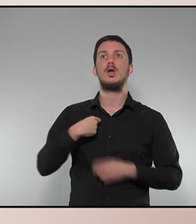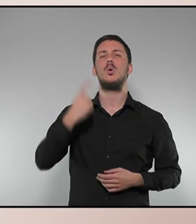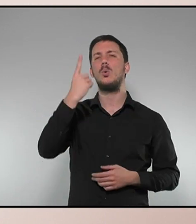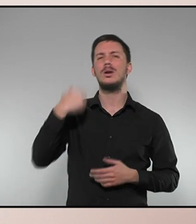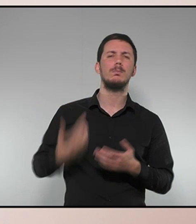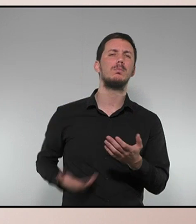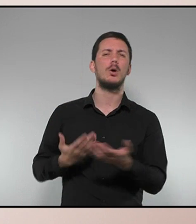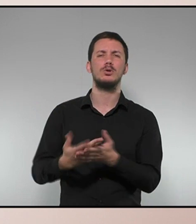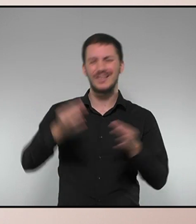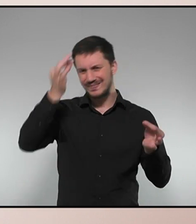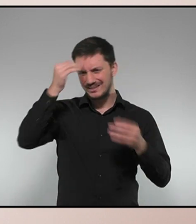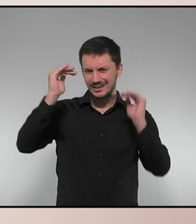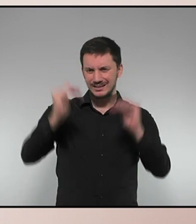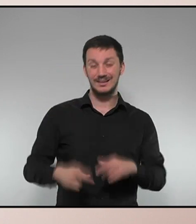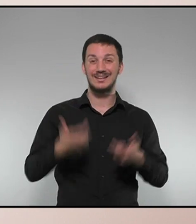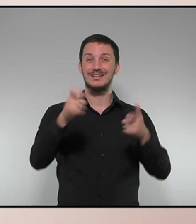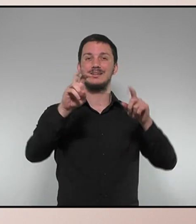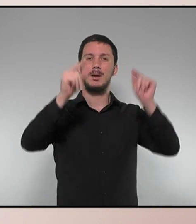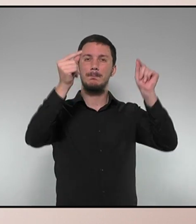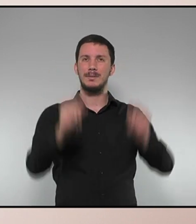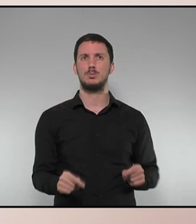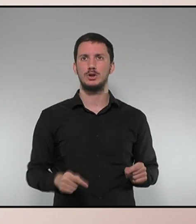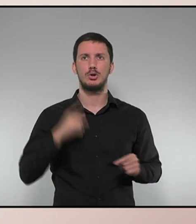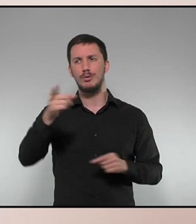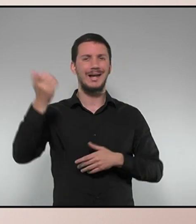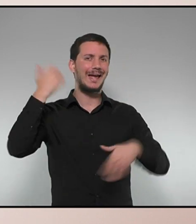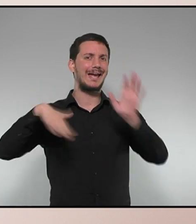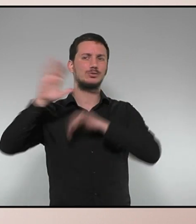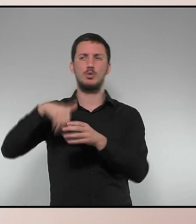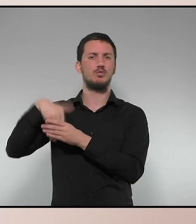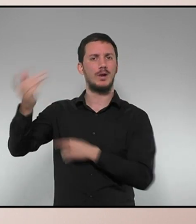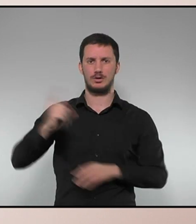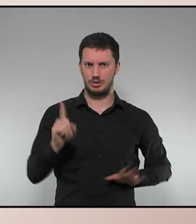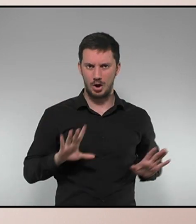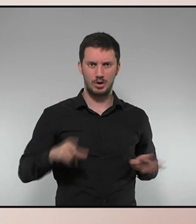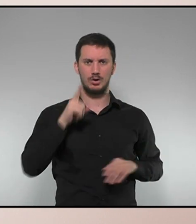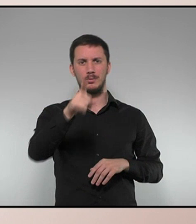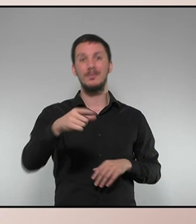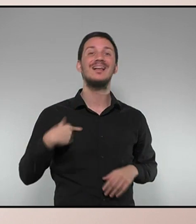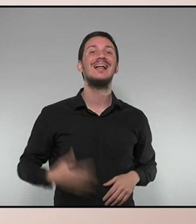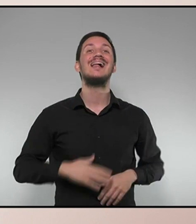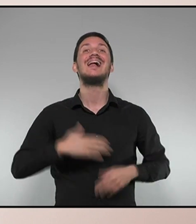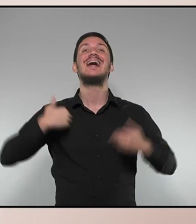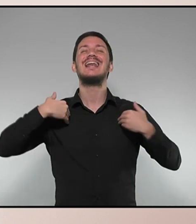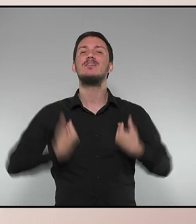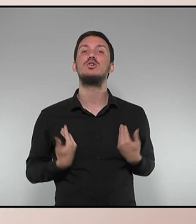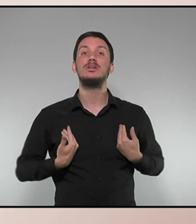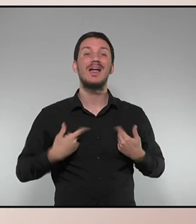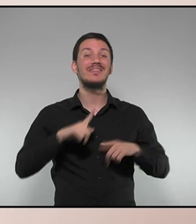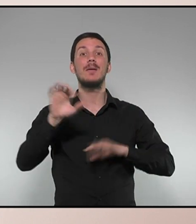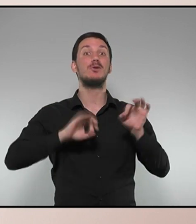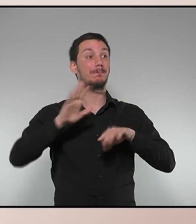detallada i realista sobre pressupostos. No busqui excuses a fora. És vostè qui té la màxima responsabilitat per aprovar els